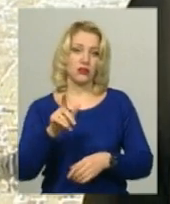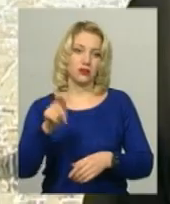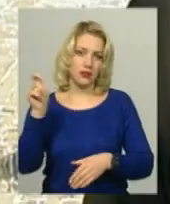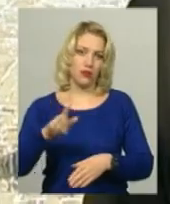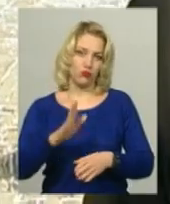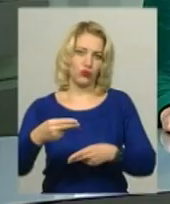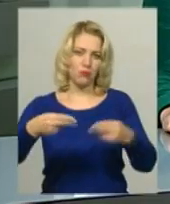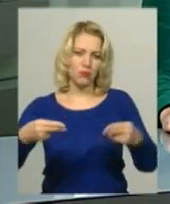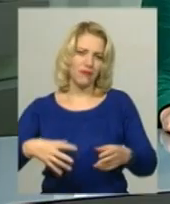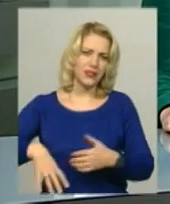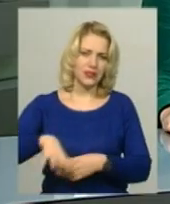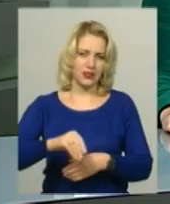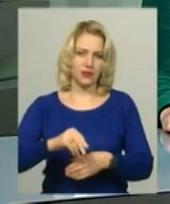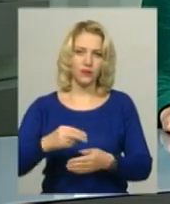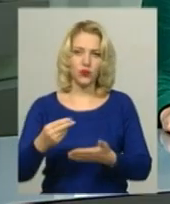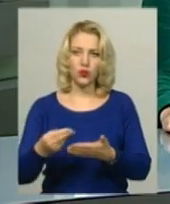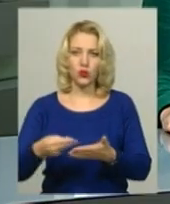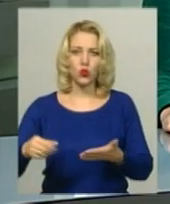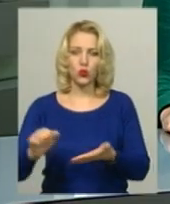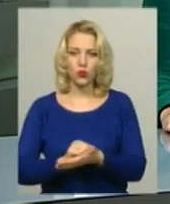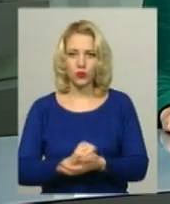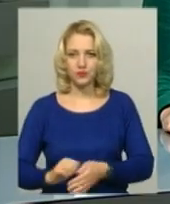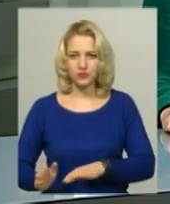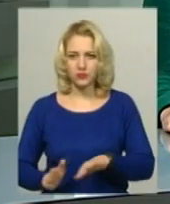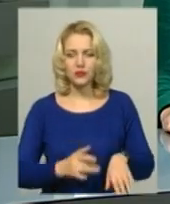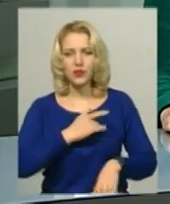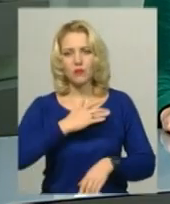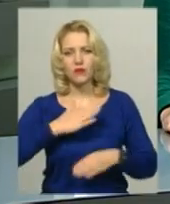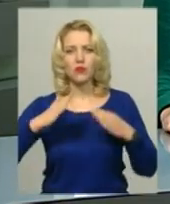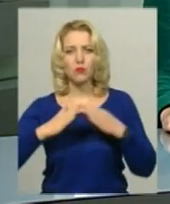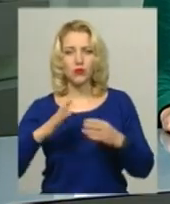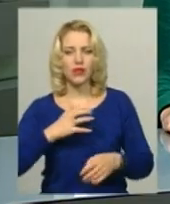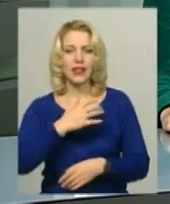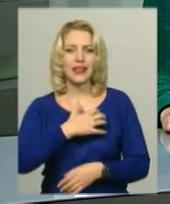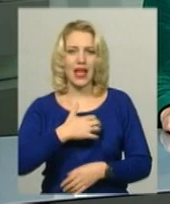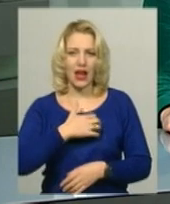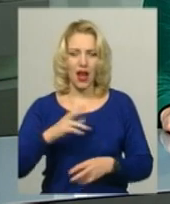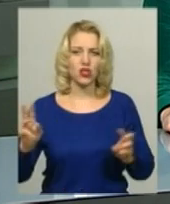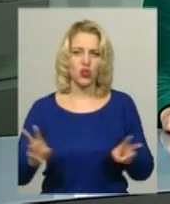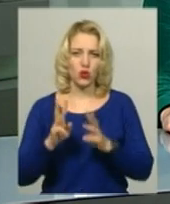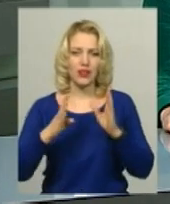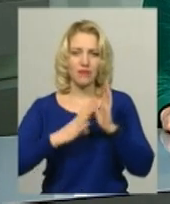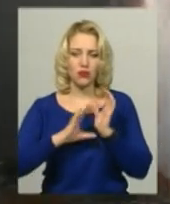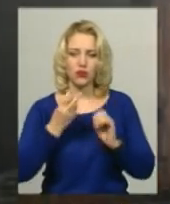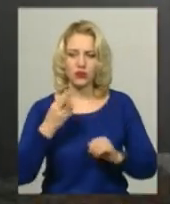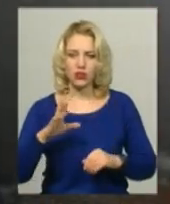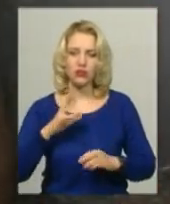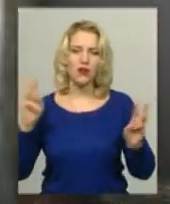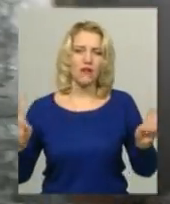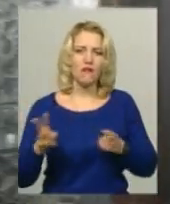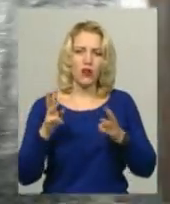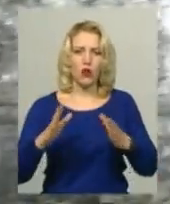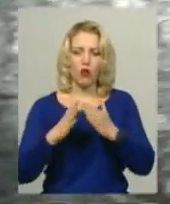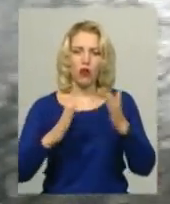ж. Приватний житловий будинок горів у Деражній в ніч проти 9 січня. Вогонь охопив площу у 32